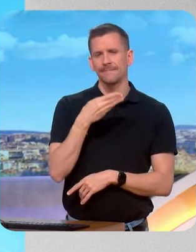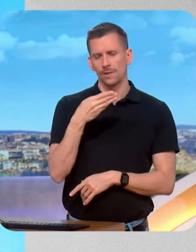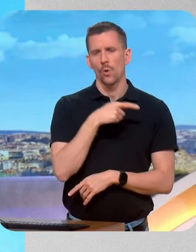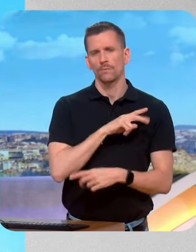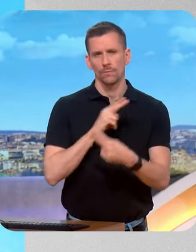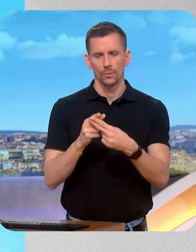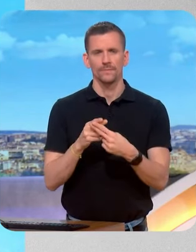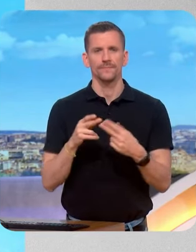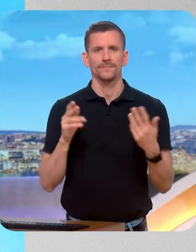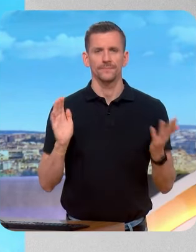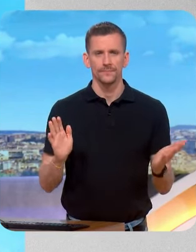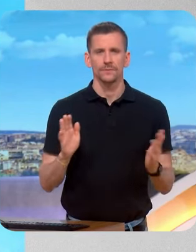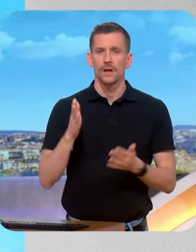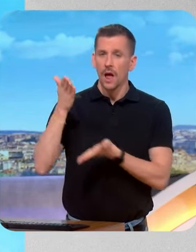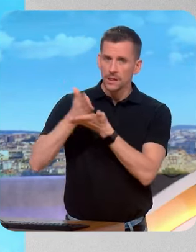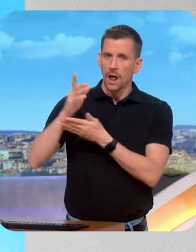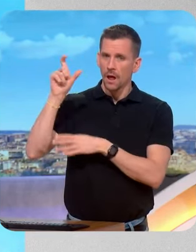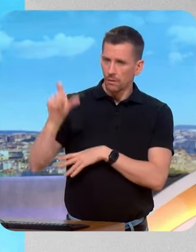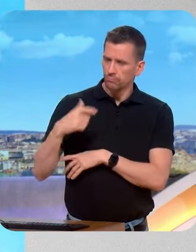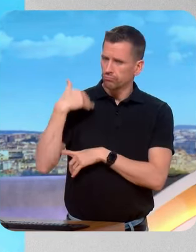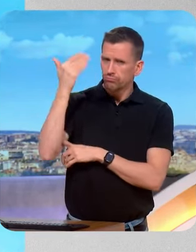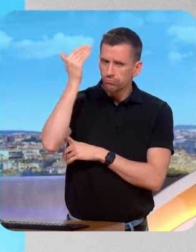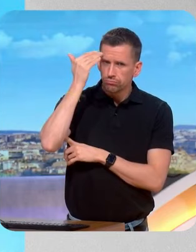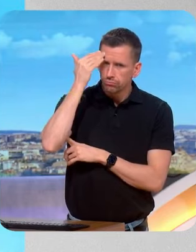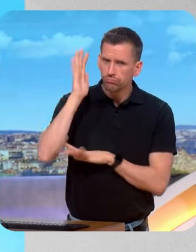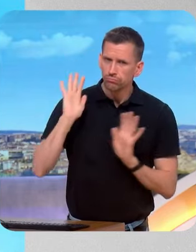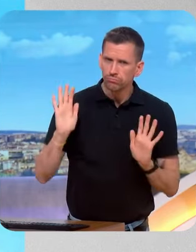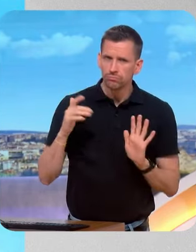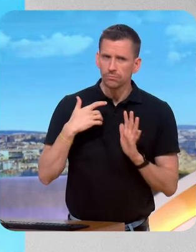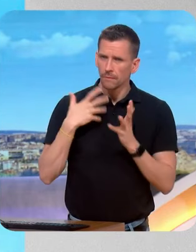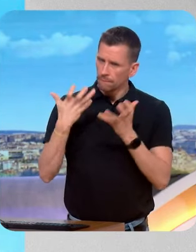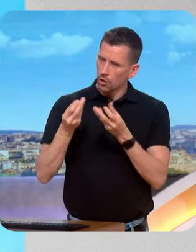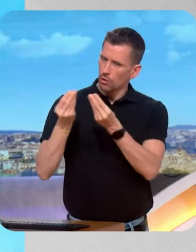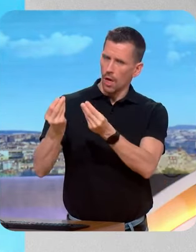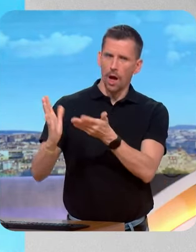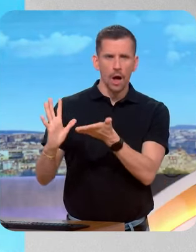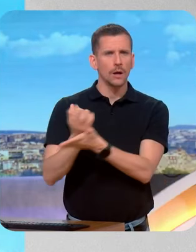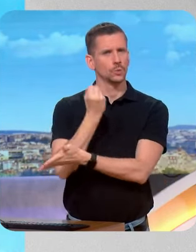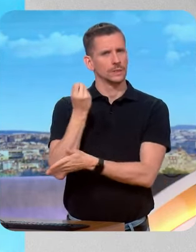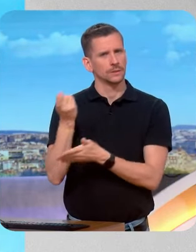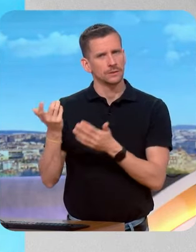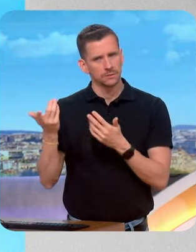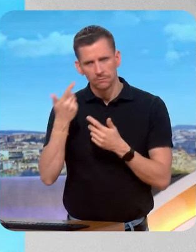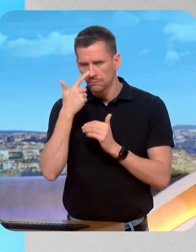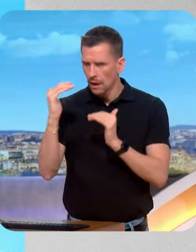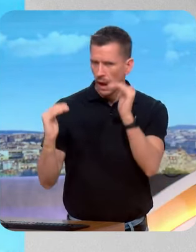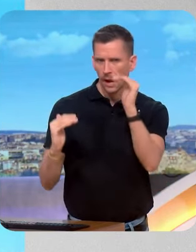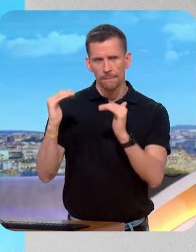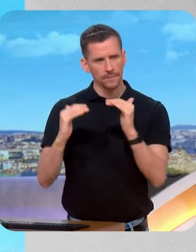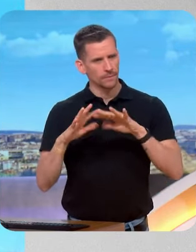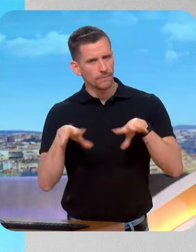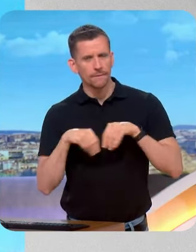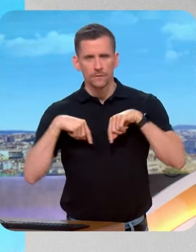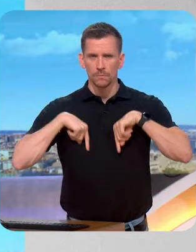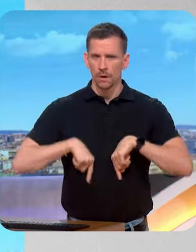connais bien, et dont je souhaite la pleine réussite, fasse ce rééquilibrage... Vous trouvez lui aussi qu'il manque d'expérience ? Également